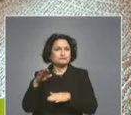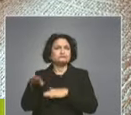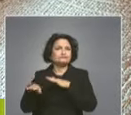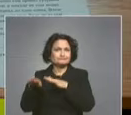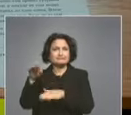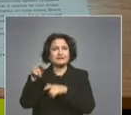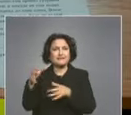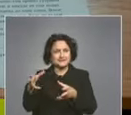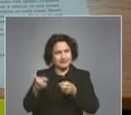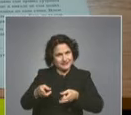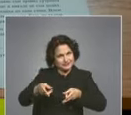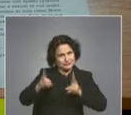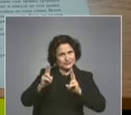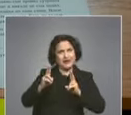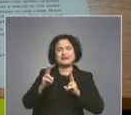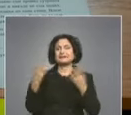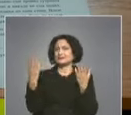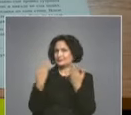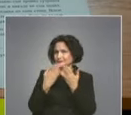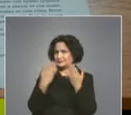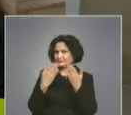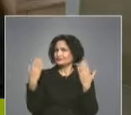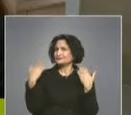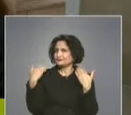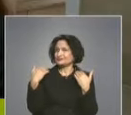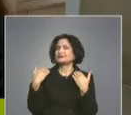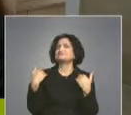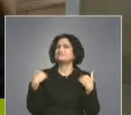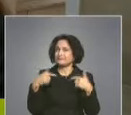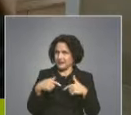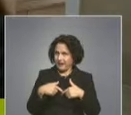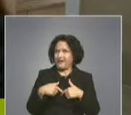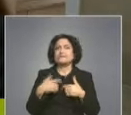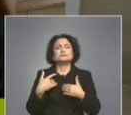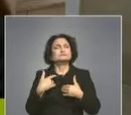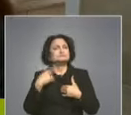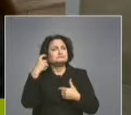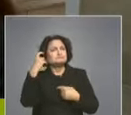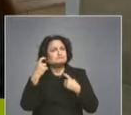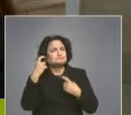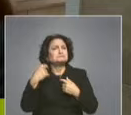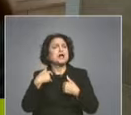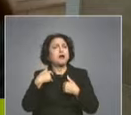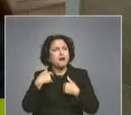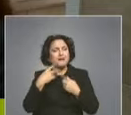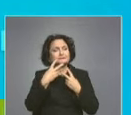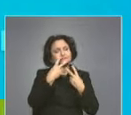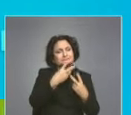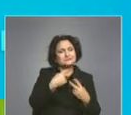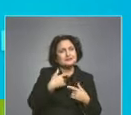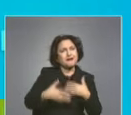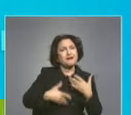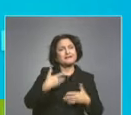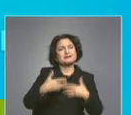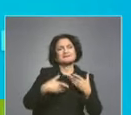следва право. Имах план да стане адвокат, но след процеса още повече се насочих към тази професия.